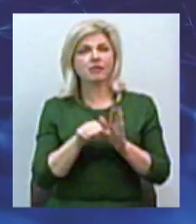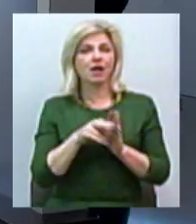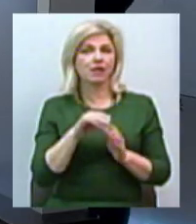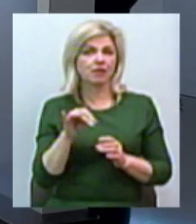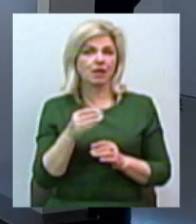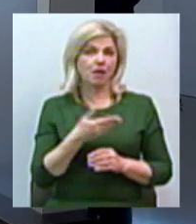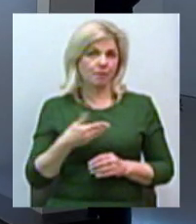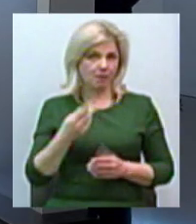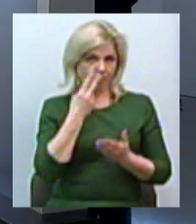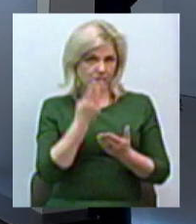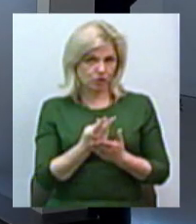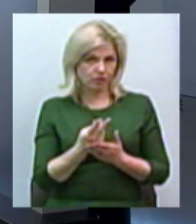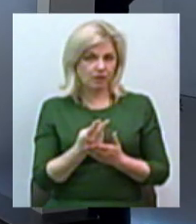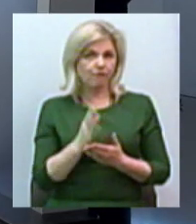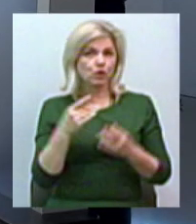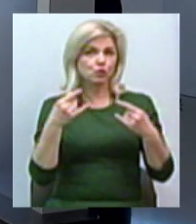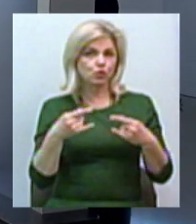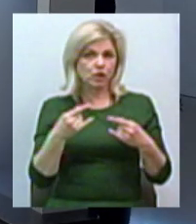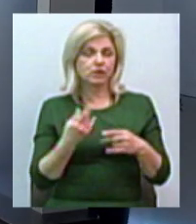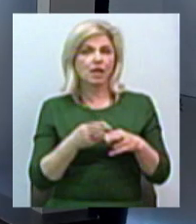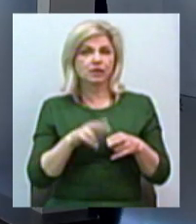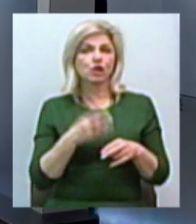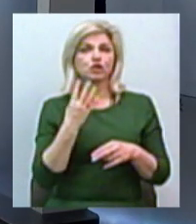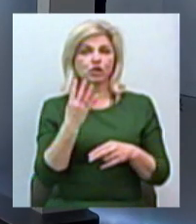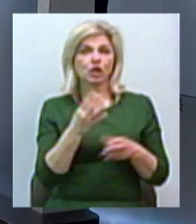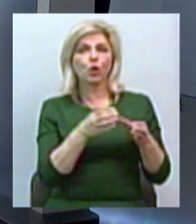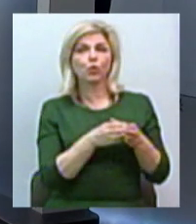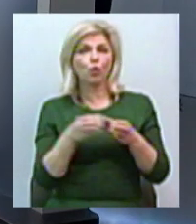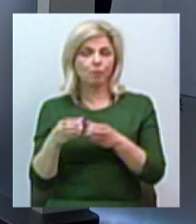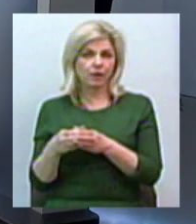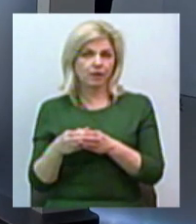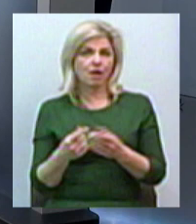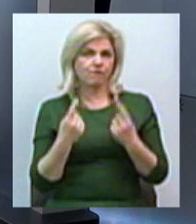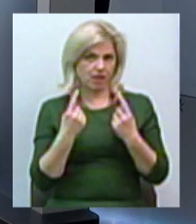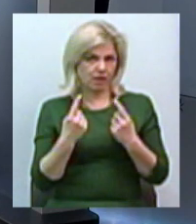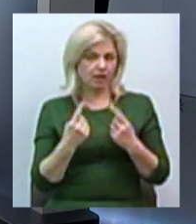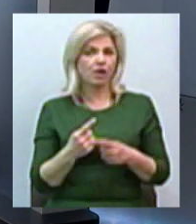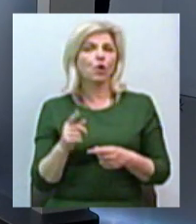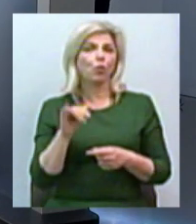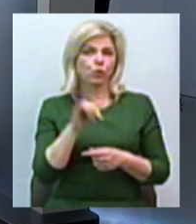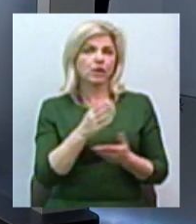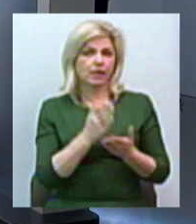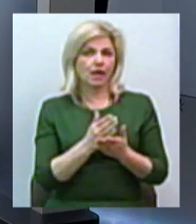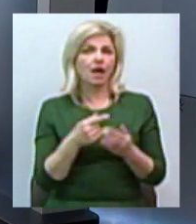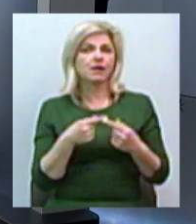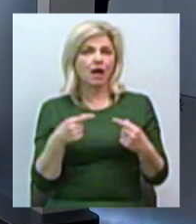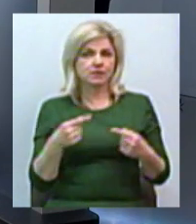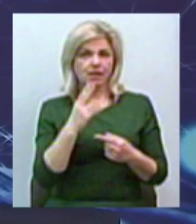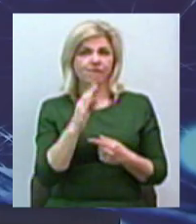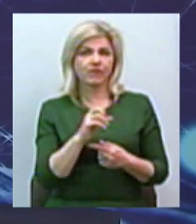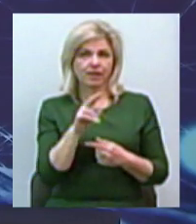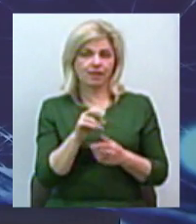ми бачили в сюжеті це чотири медіагрупи, великі медіагрупи, яких є абсолютно різні види каналів?